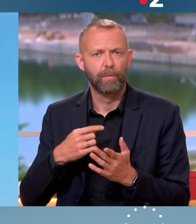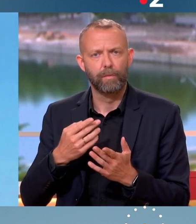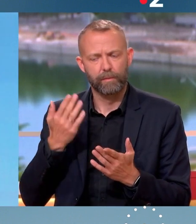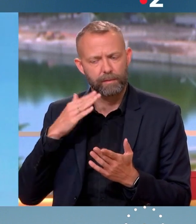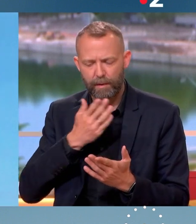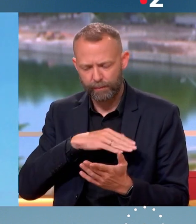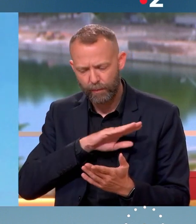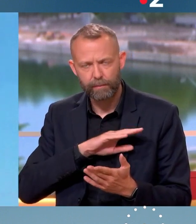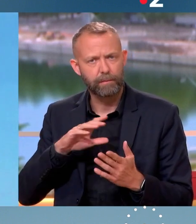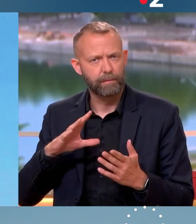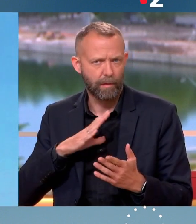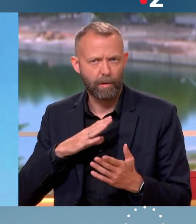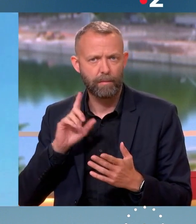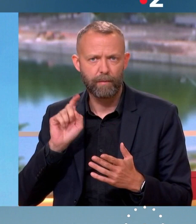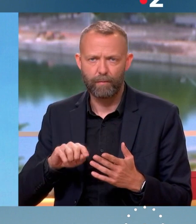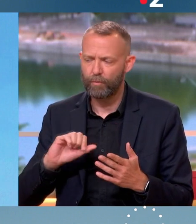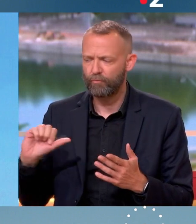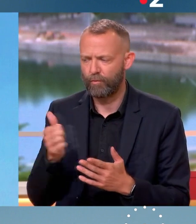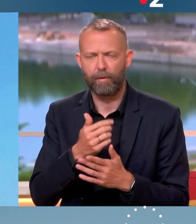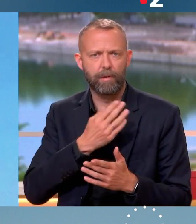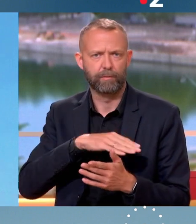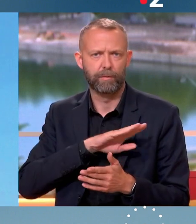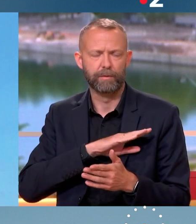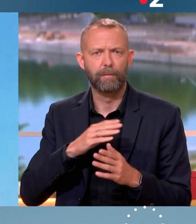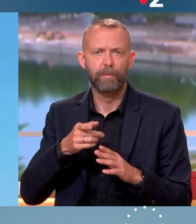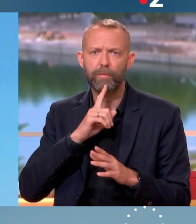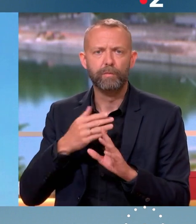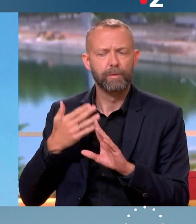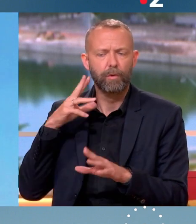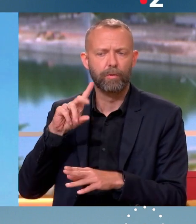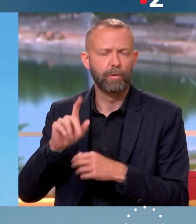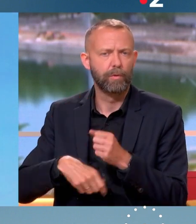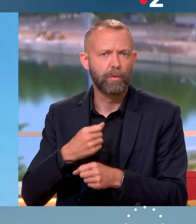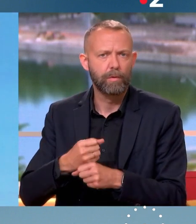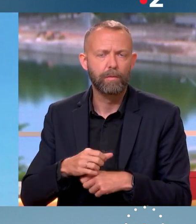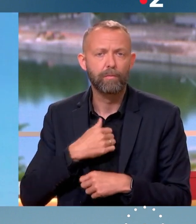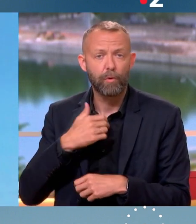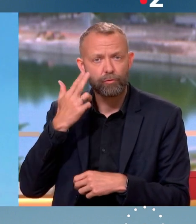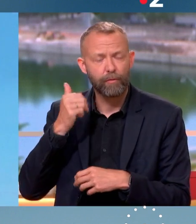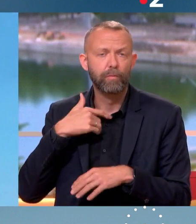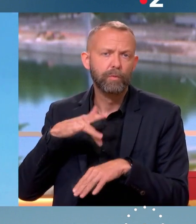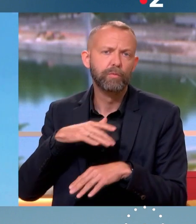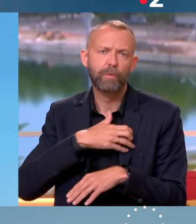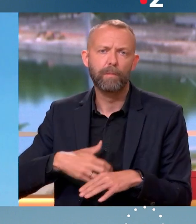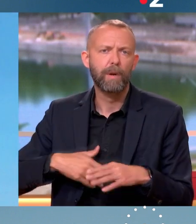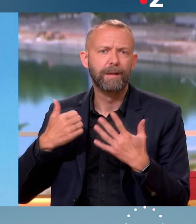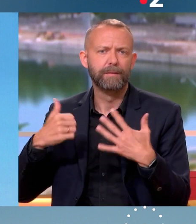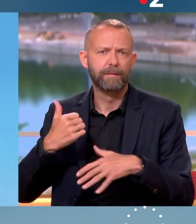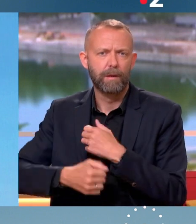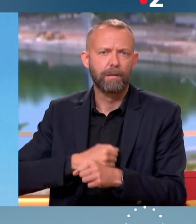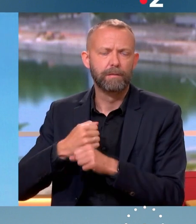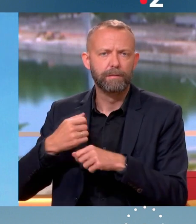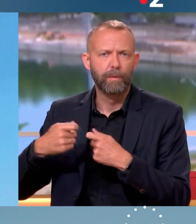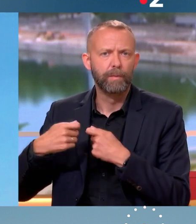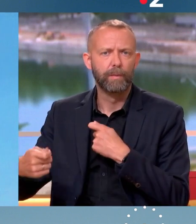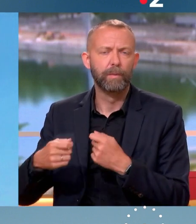responsabilité, mais je pense qu'on doit tous prendre une part de responsabilité sur les 30 dernières années. Quand j'ai vu les maires, moi j'ai été maire pendant 16 ans, quand j'ai vu les